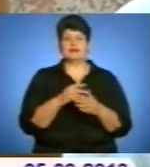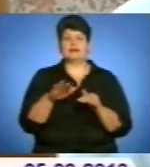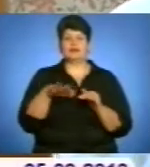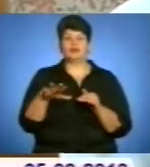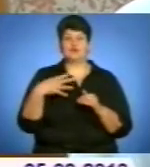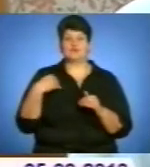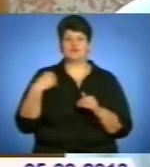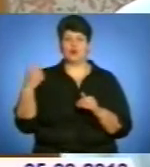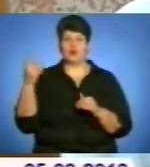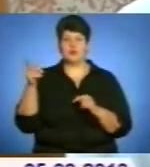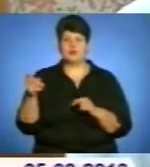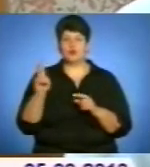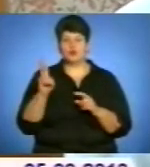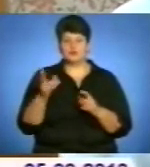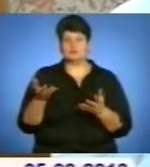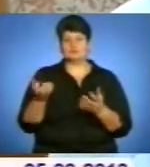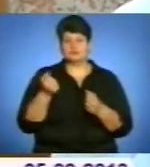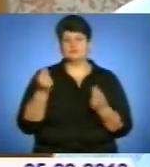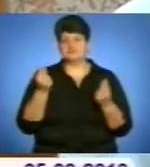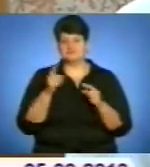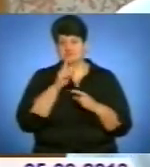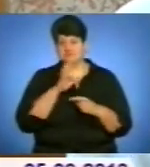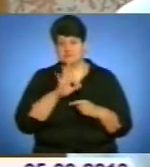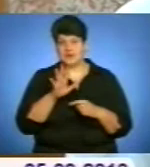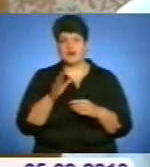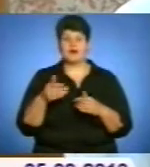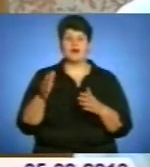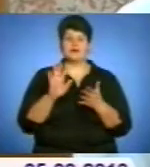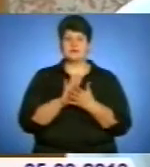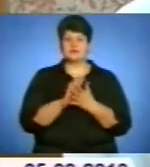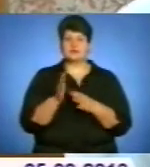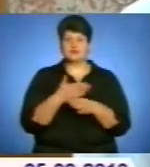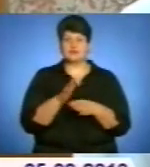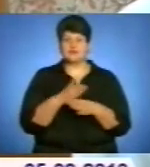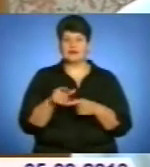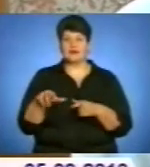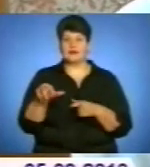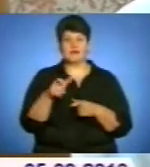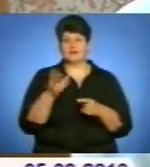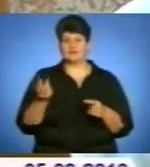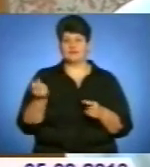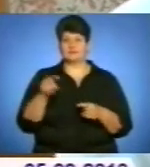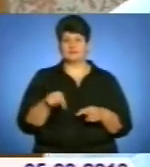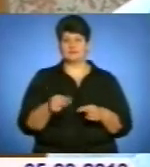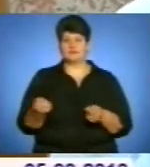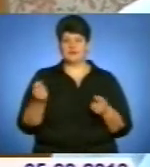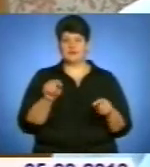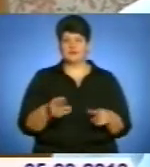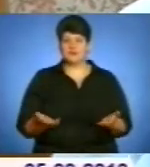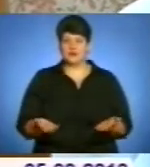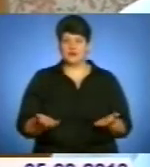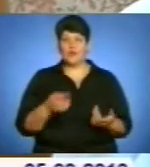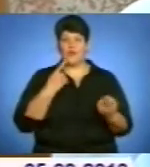області. Хтось отримав непоганий куш, але сміттєсортувальна лінія так на території Тернопільської області не з'явилася. Говорити про